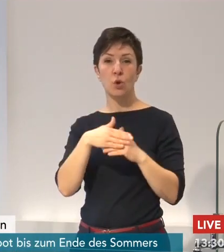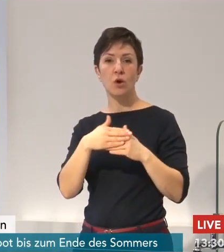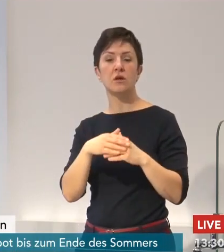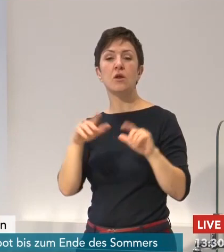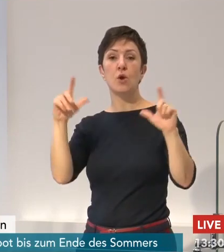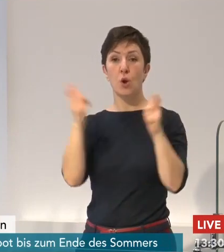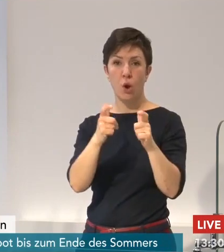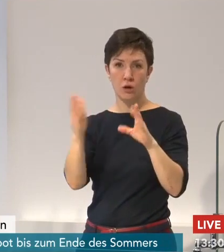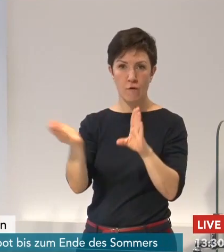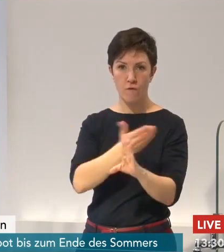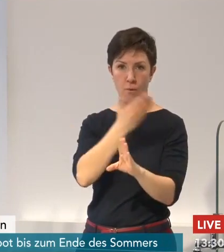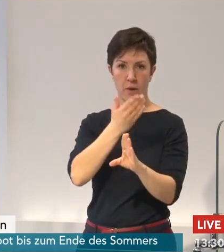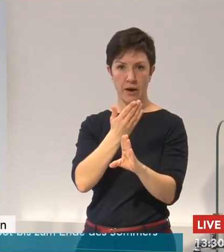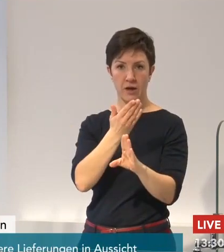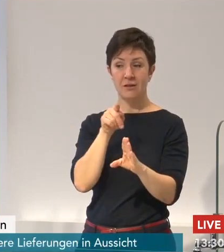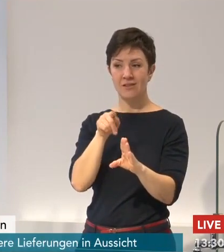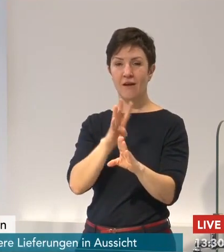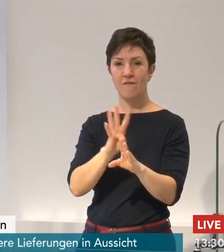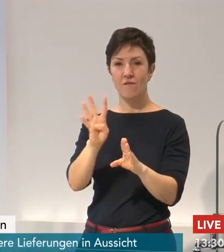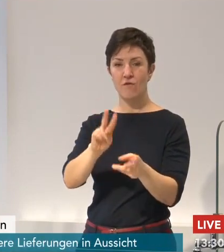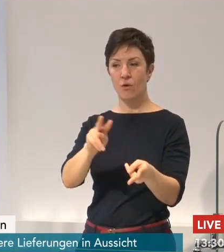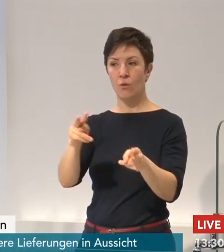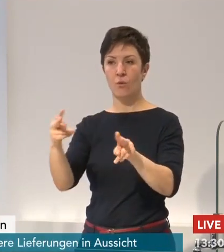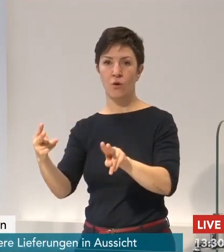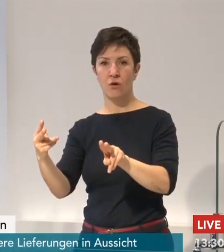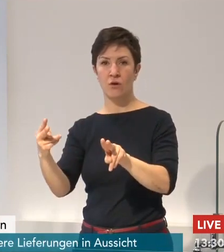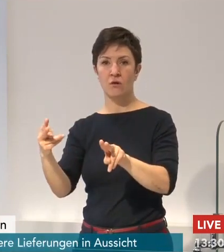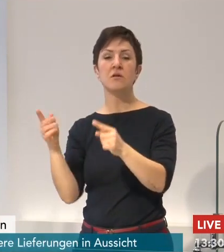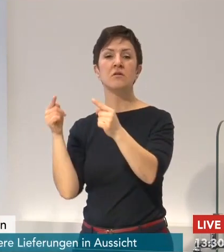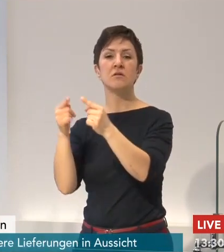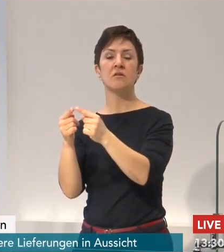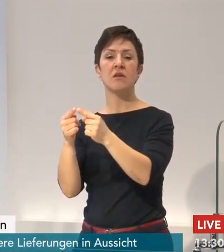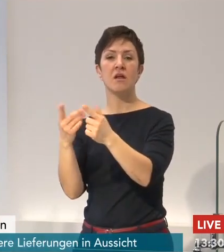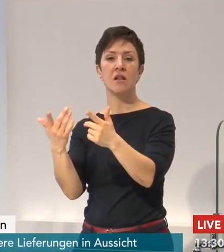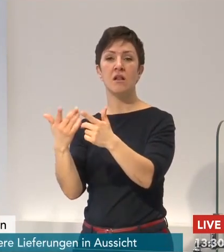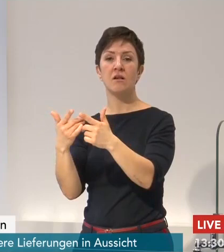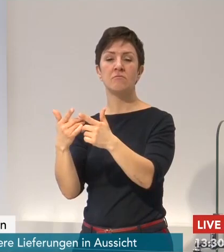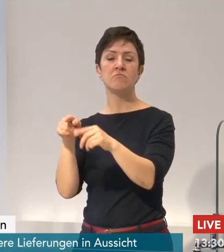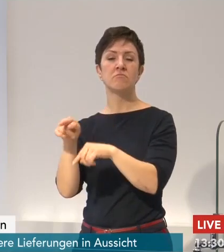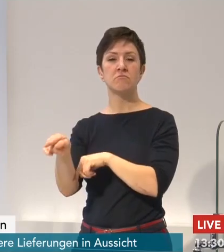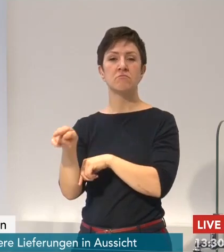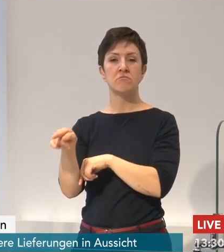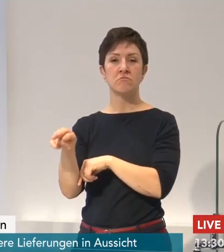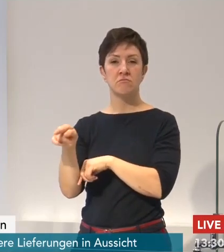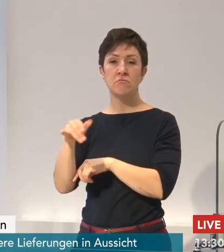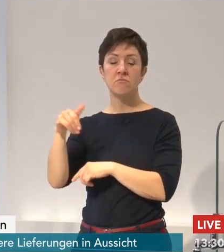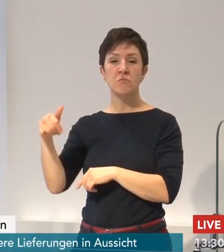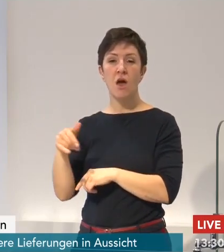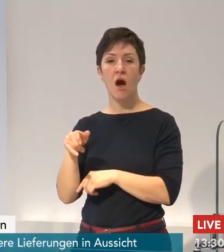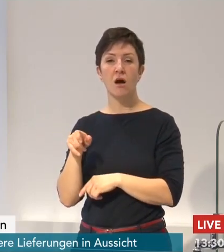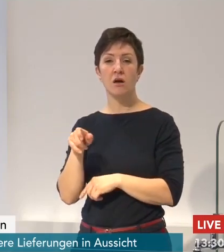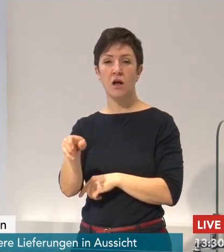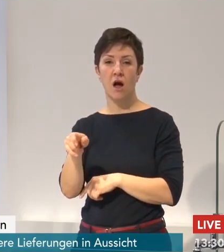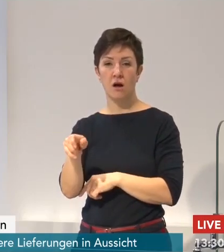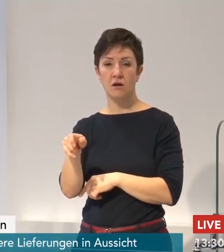für ungefähr vier Wochen, dann ist das Ziel, dass man sagt, am zweiten Block die Jahrgänge in das Szenario